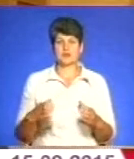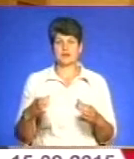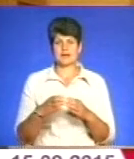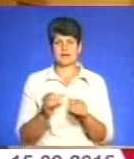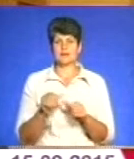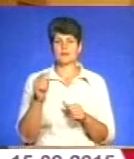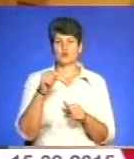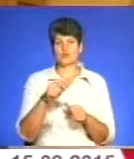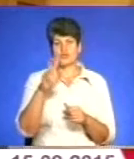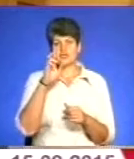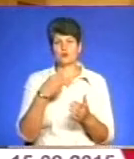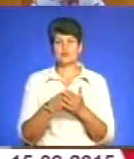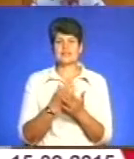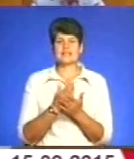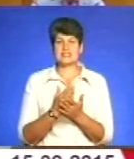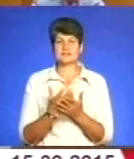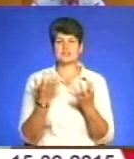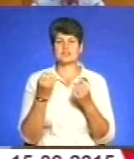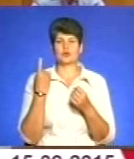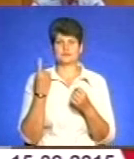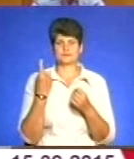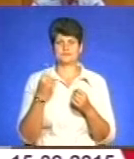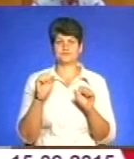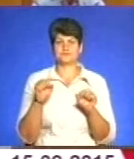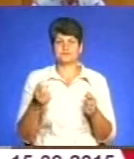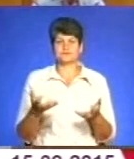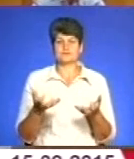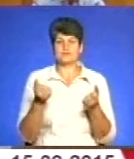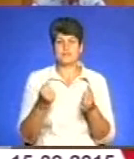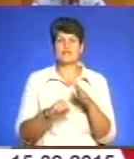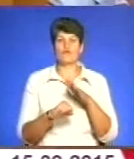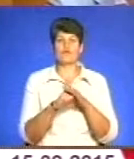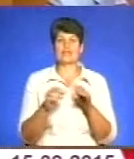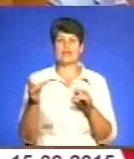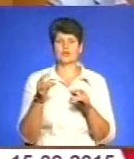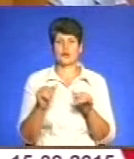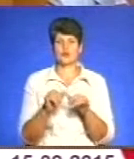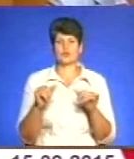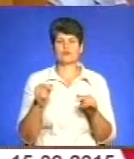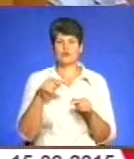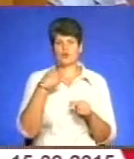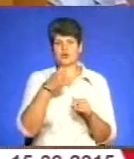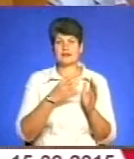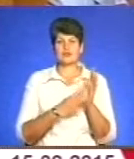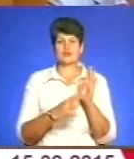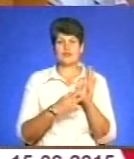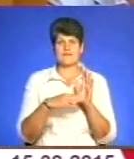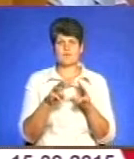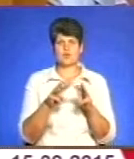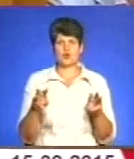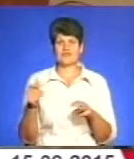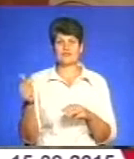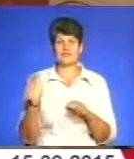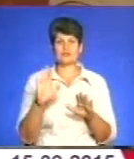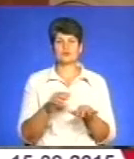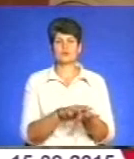того, у держбюджеті є ще один важіль підтримки громад – фонд регіонального розвитку. Вже цього року 99 мільйонів гривень будуть